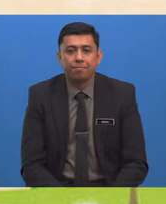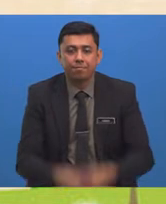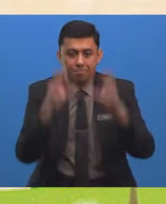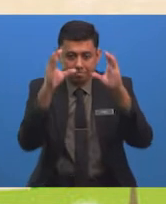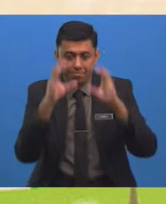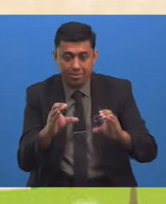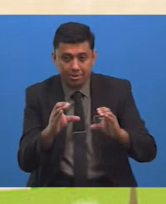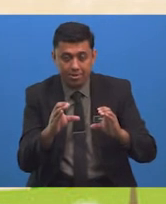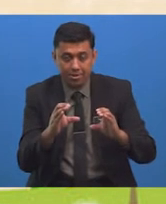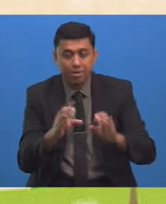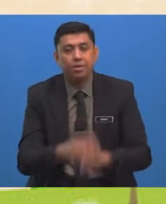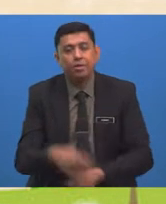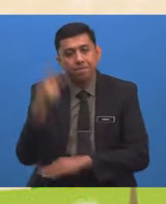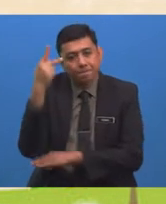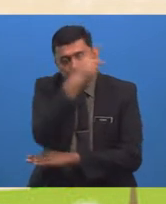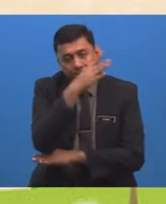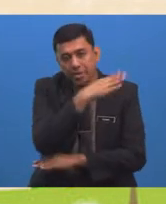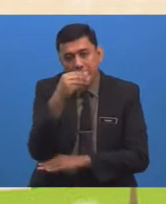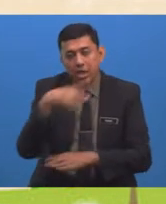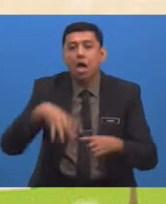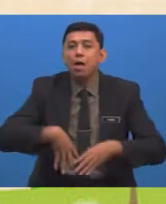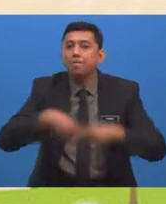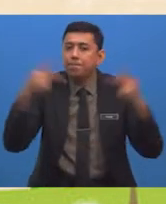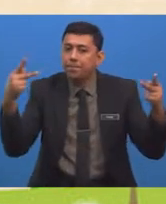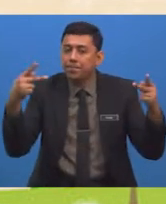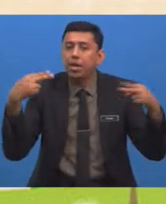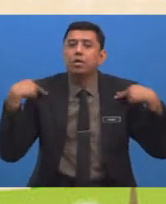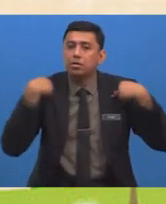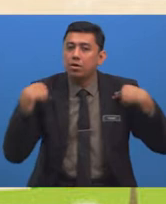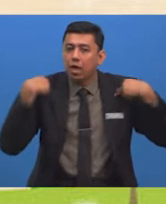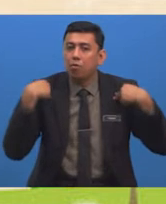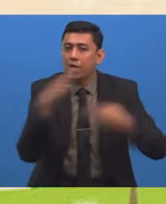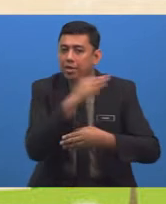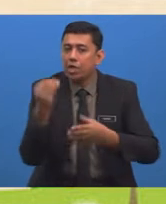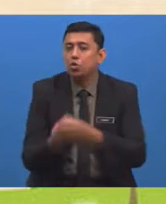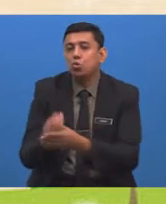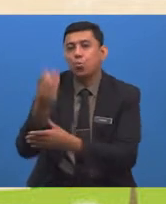Cara Pemeliharaan Dan Pemuliharaan Haiwan Dan